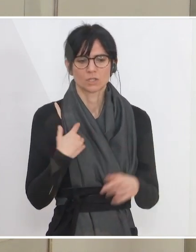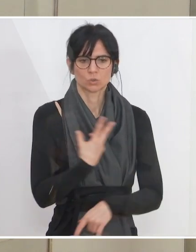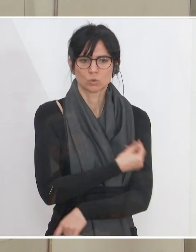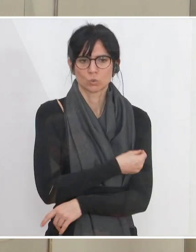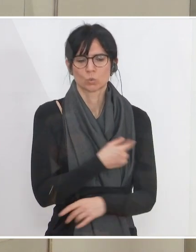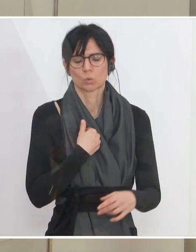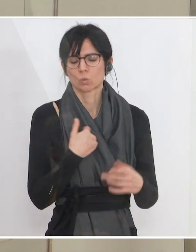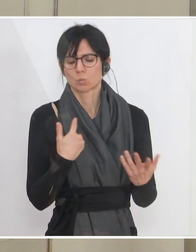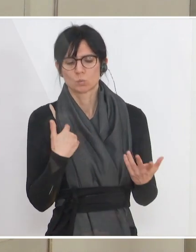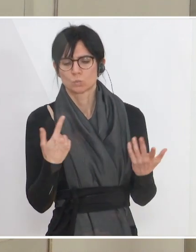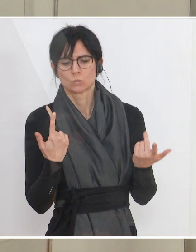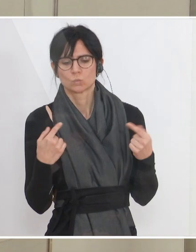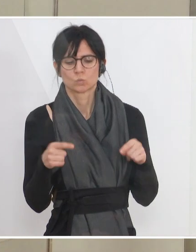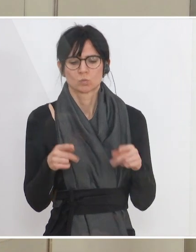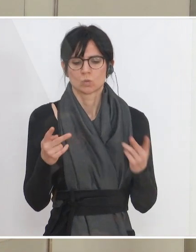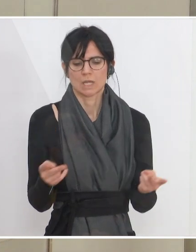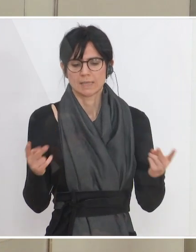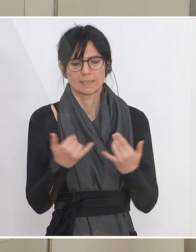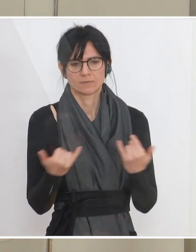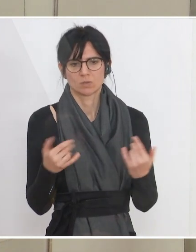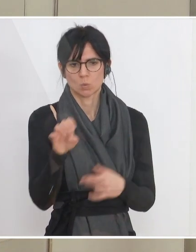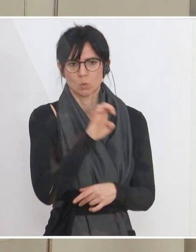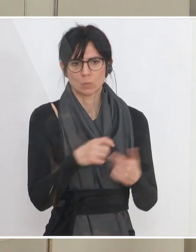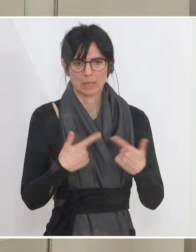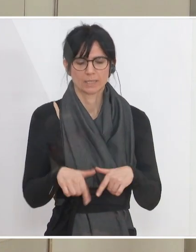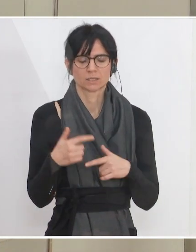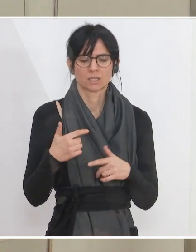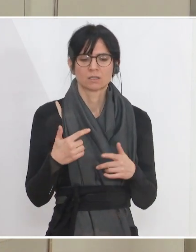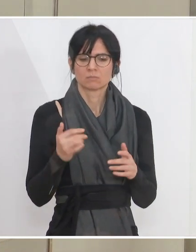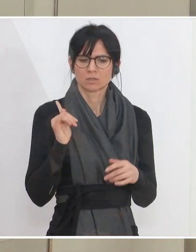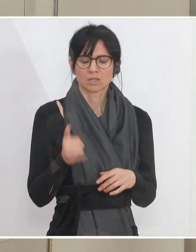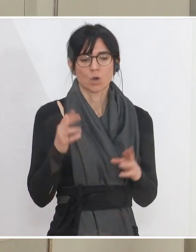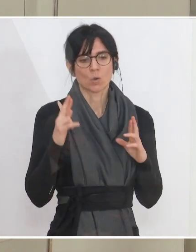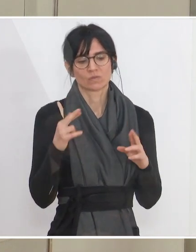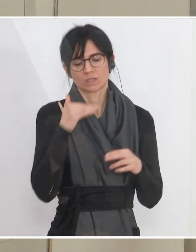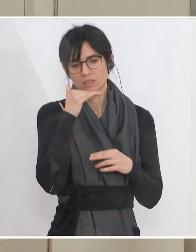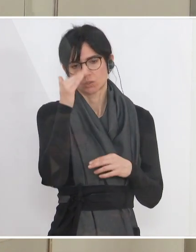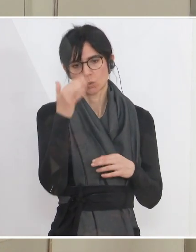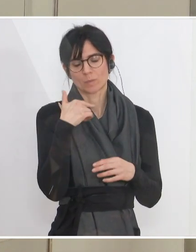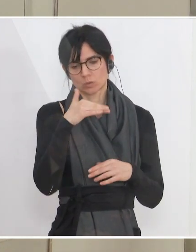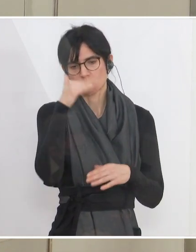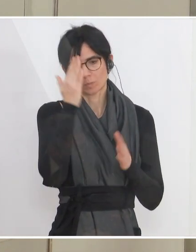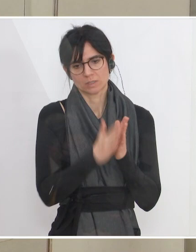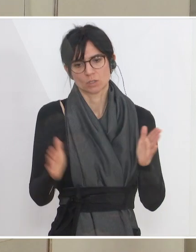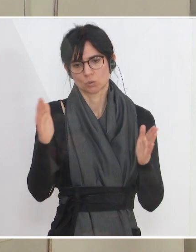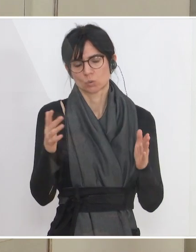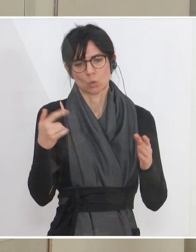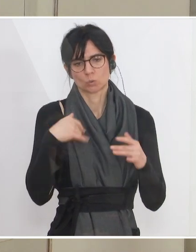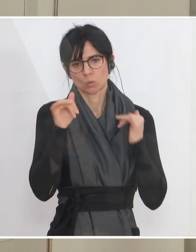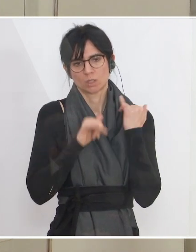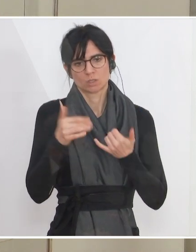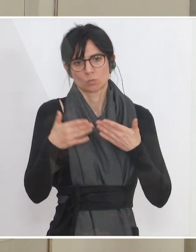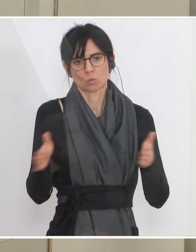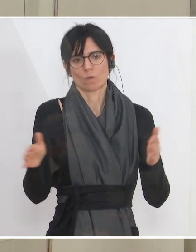mit den bekannten Abweichungen. Und die Hoffnung ist natürlich, dass es im Sommer eine Sommersaison geben kann. Und wir wissen ja aus dem